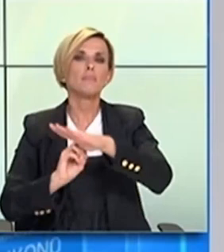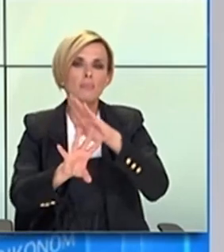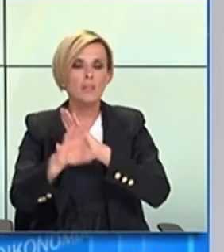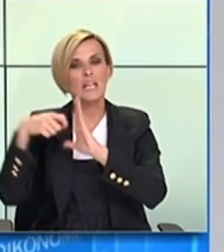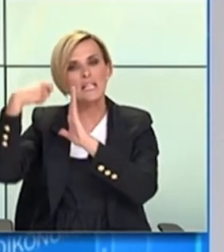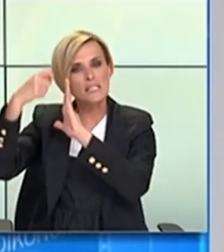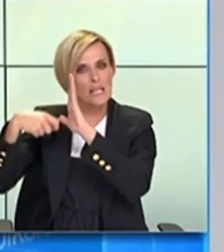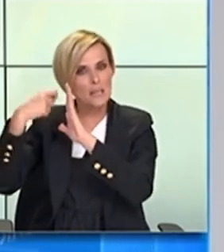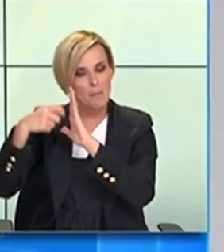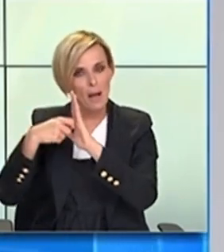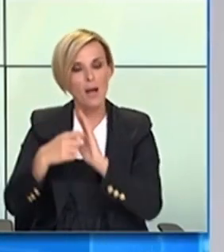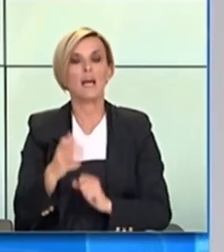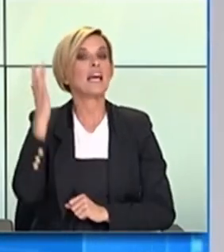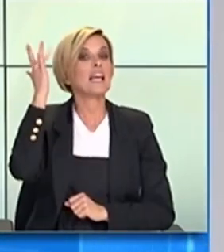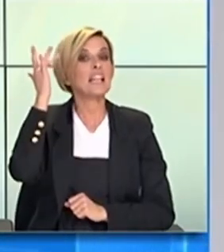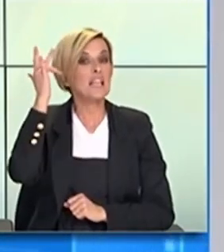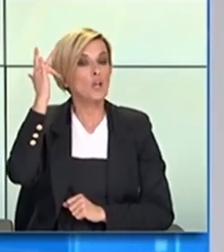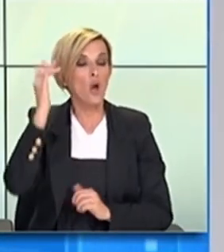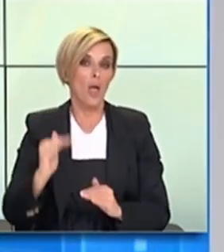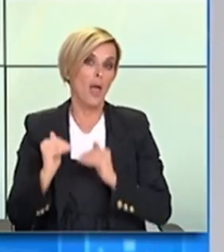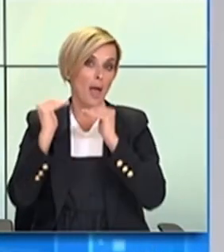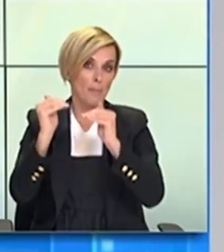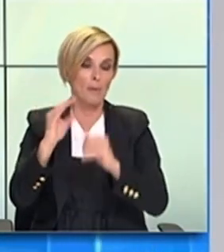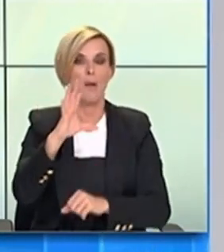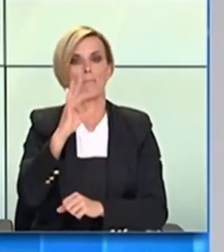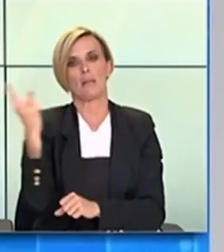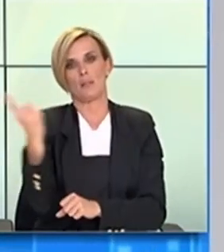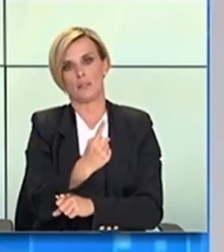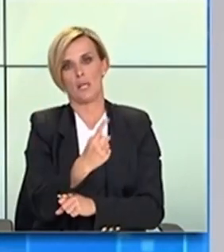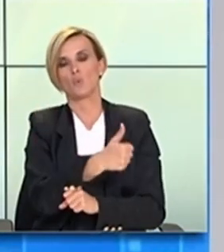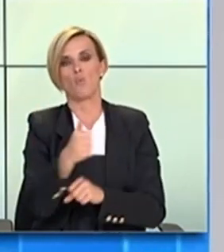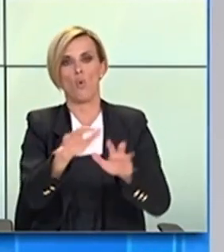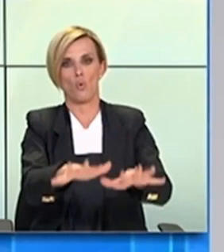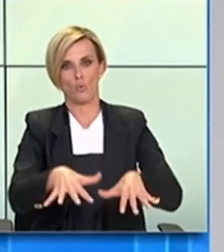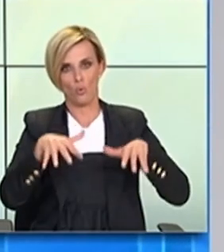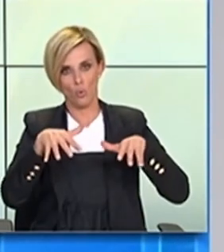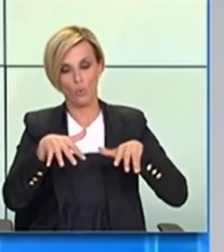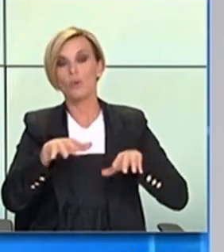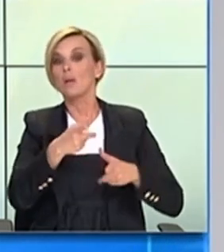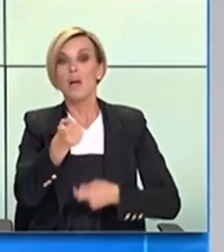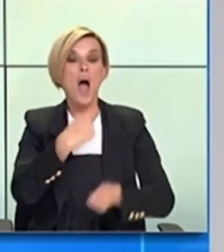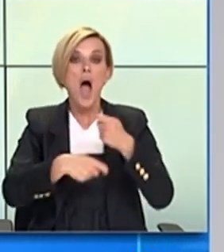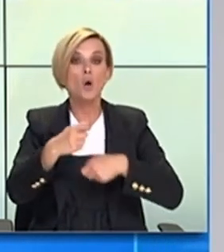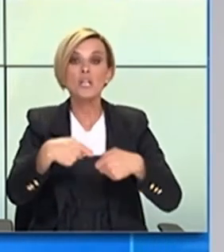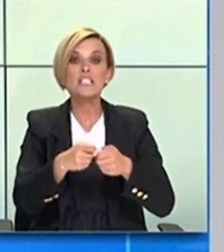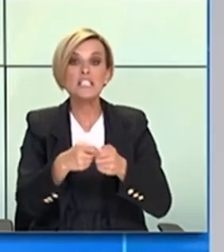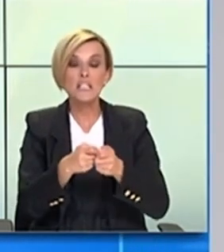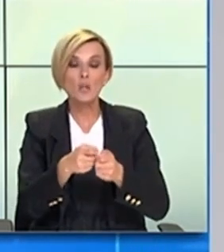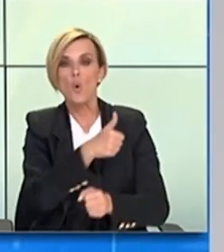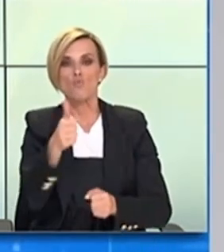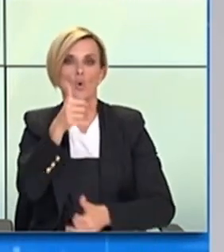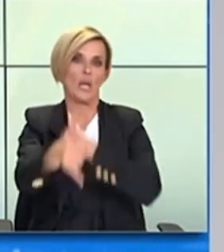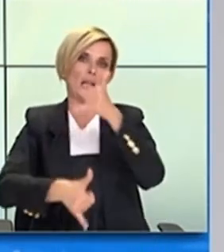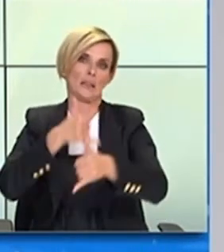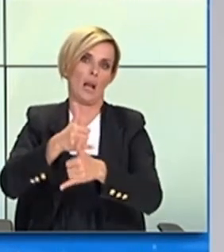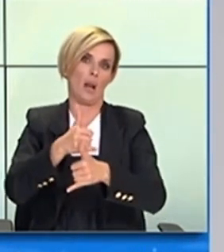Στο επίπεδο ΑΚΤΡΙΝΟ προβλέπεται 50% πληρότητα και υποχρεωτική έκδοση ηλεκτρονικού εισιτηρίου, ενώ στο επίπεδο ΒΤΑ κόκκινο